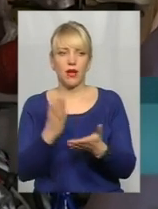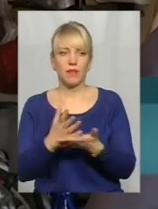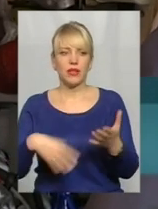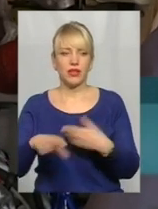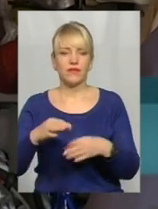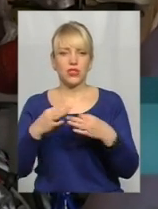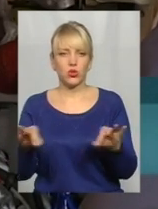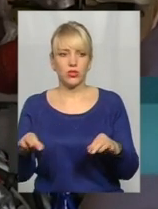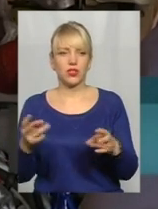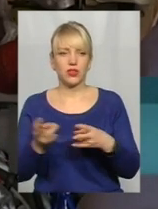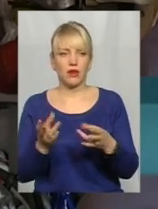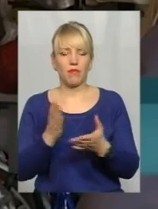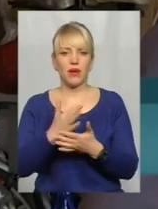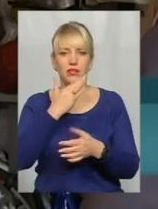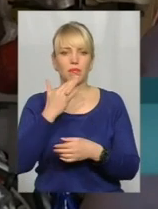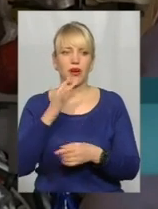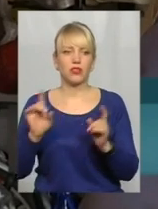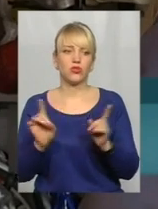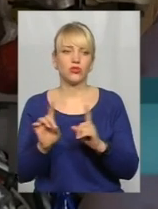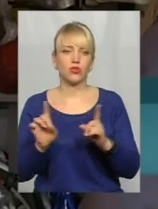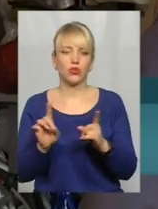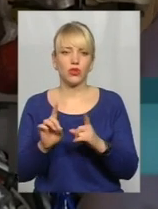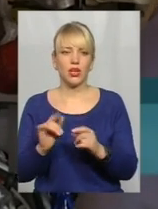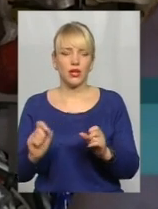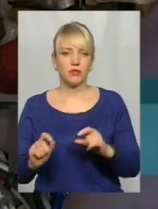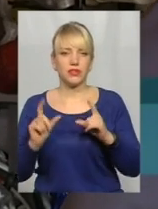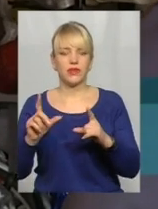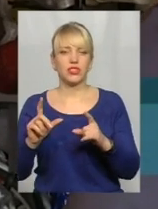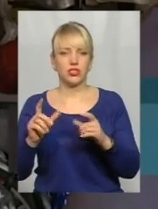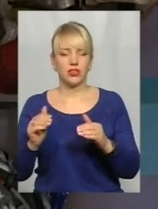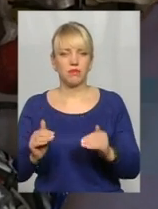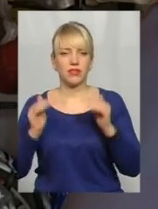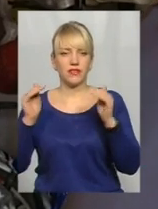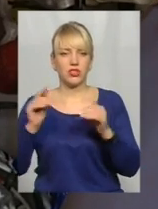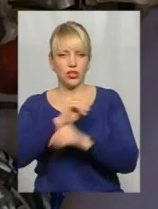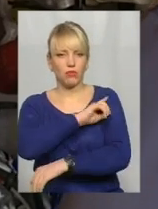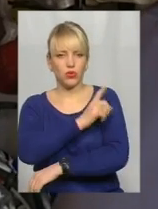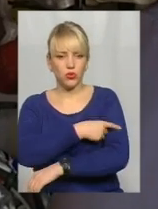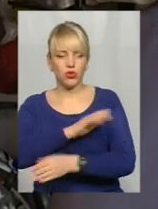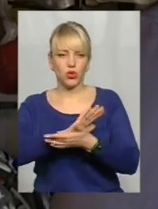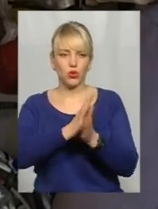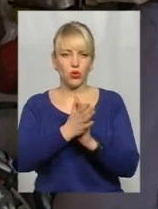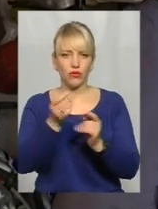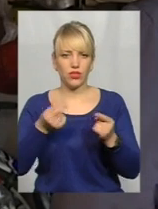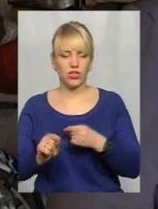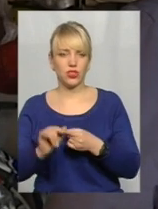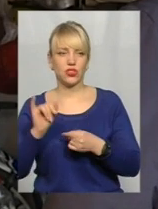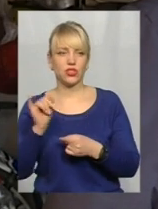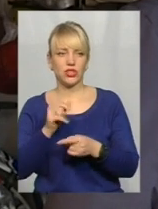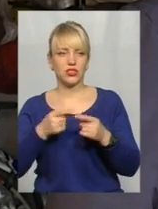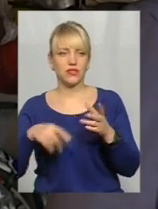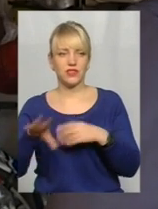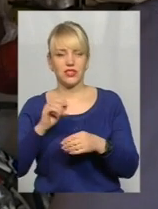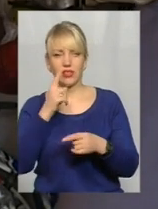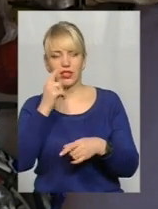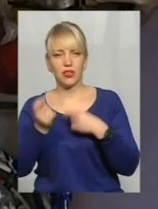дуже багато чого, підвищити потужність, договір інший. І оці всі